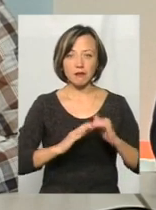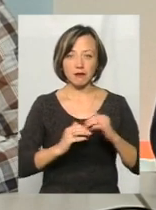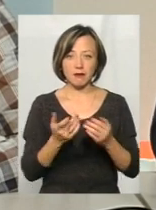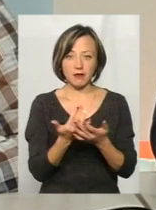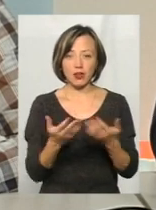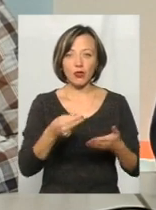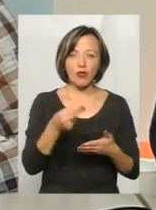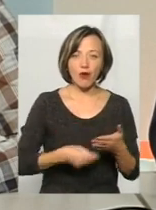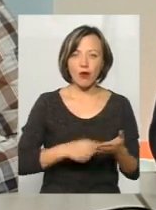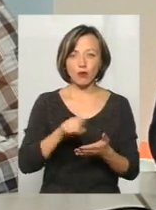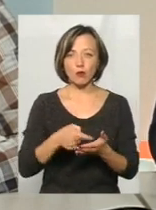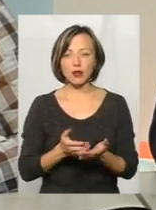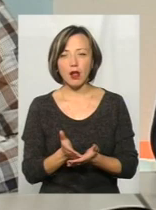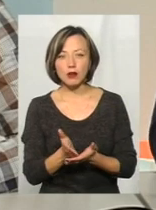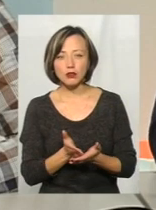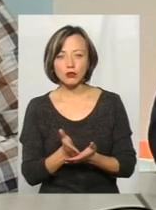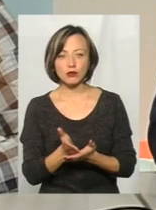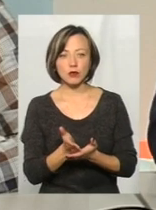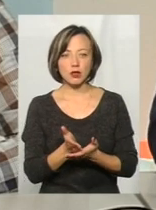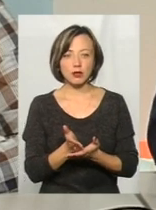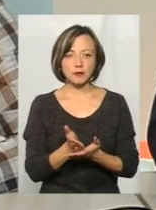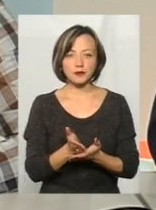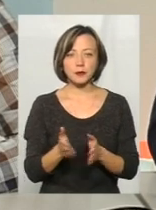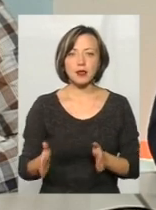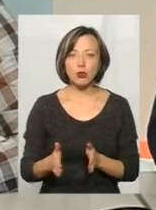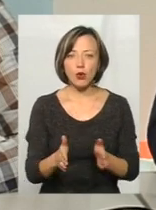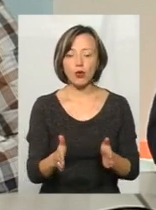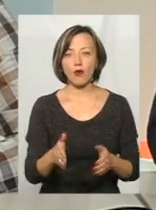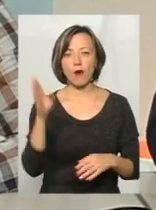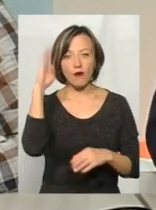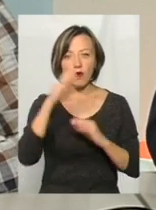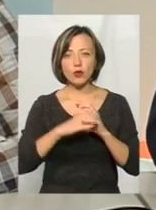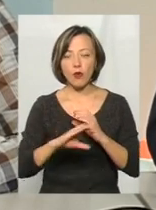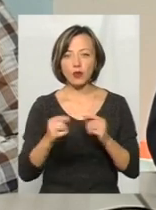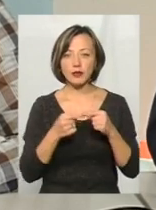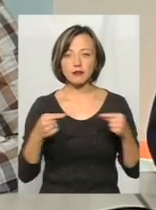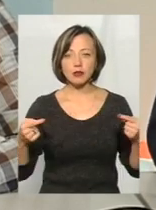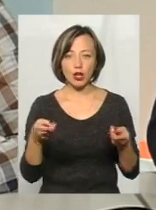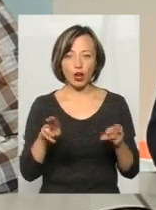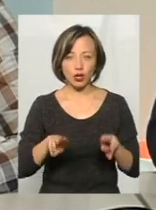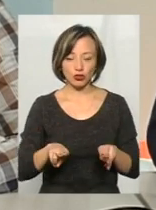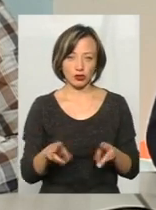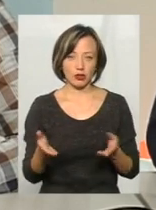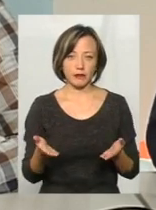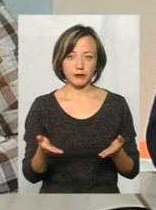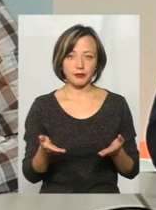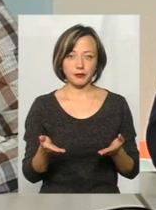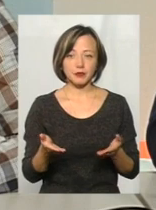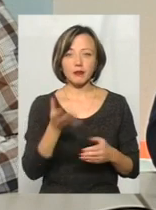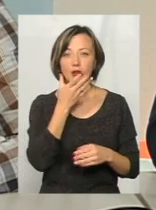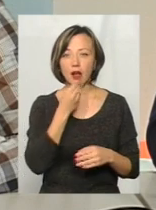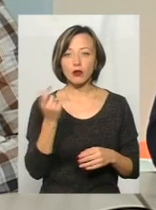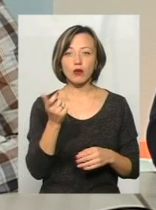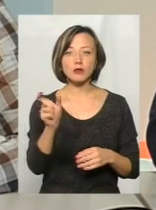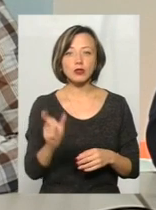Довідки, комунальна служба, дороги, водогони і все решта. І гарний